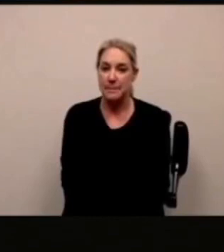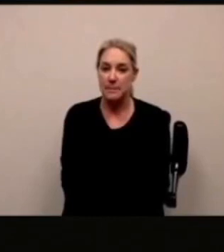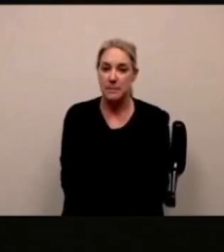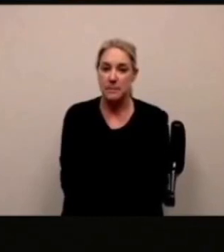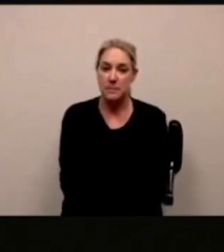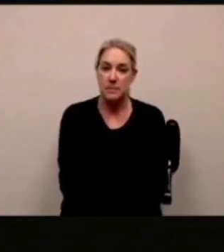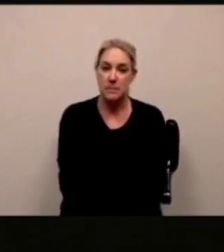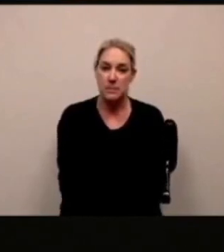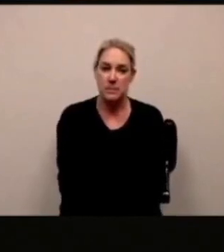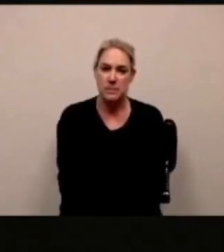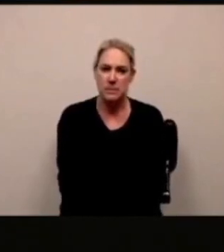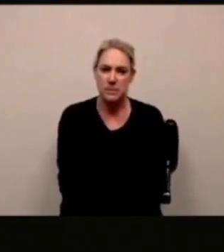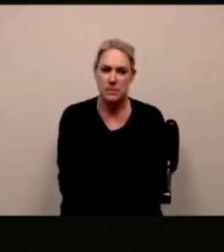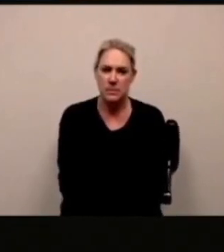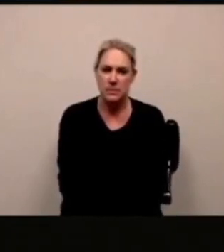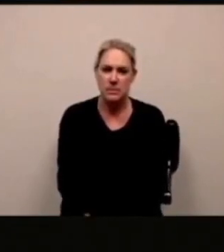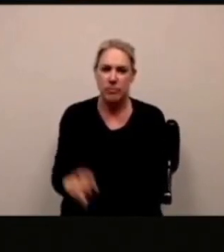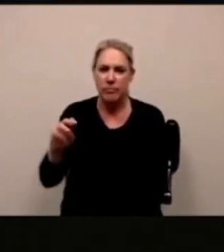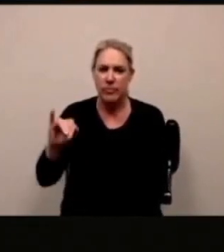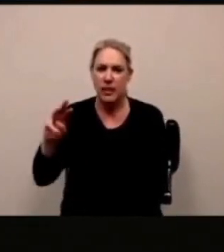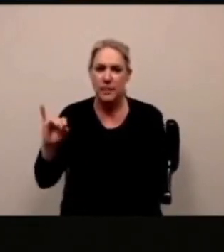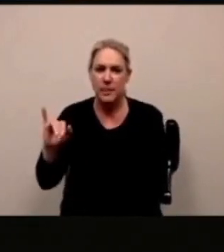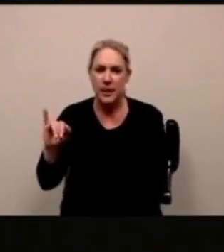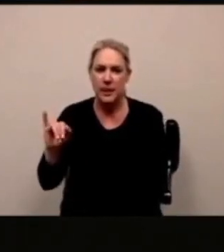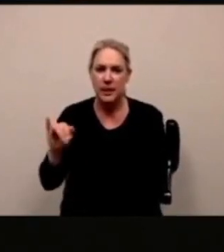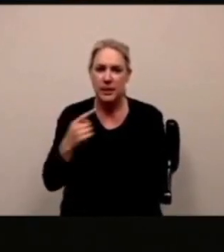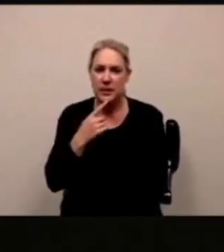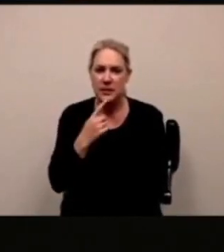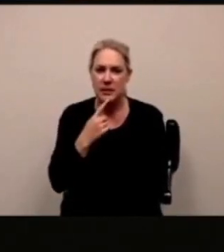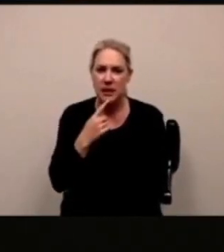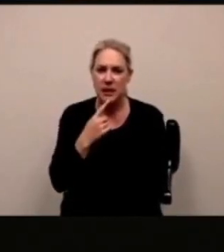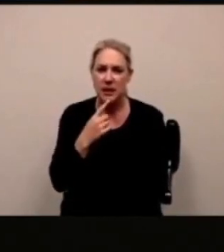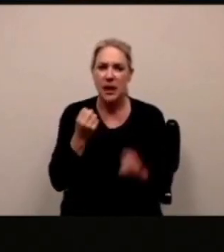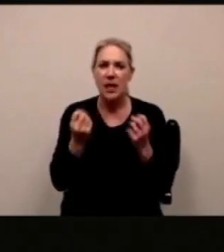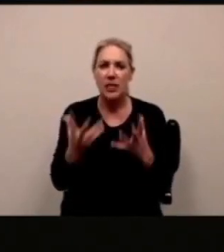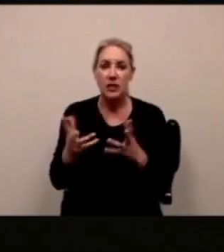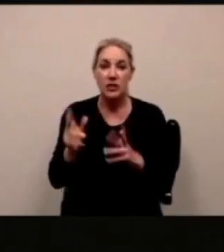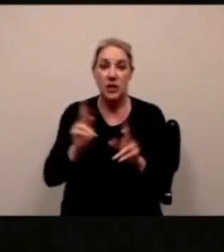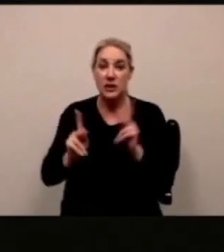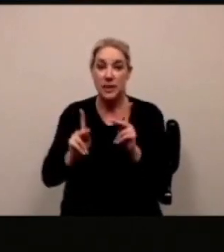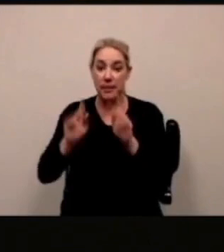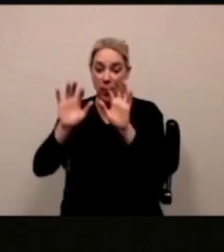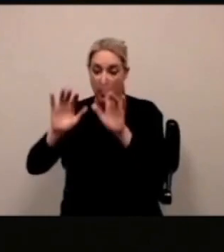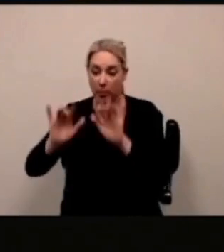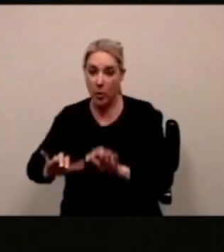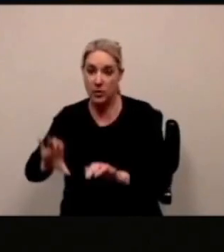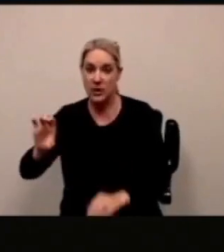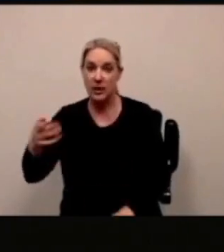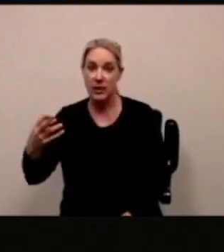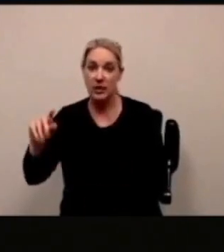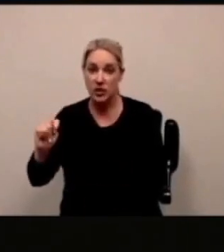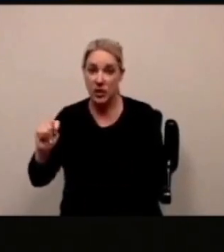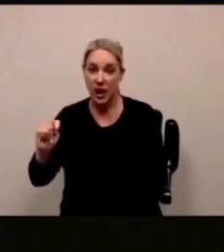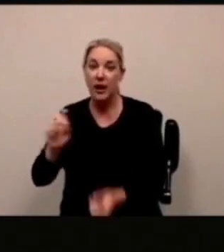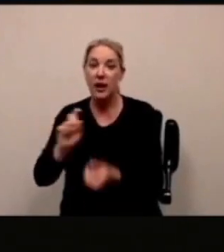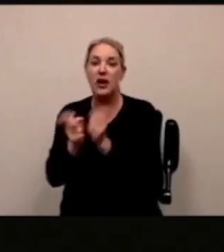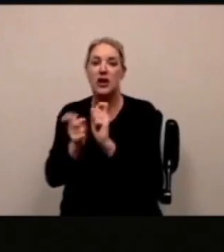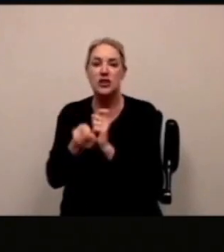dipende dalla frizione non può esserci molta frizione non troppa che sia sufficiente che sia giusta